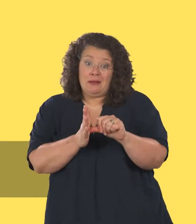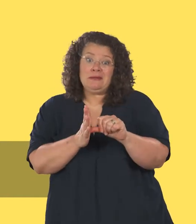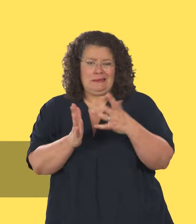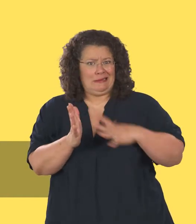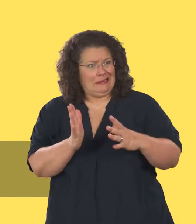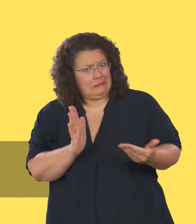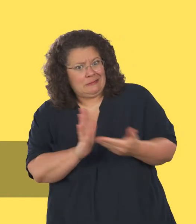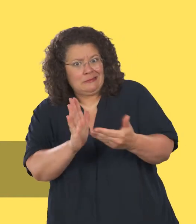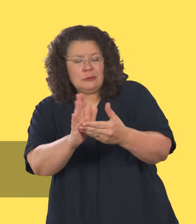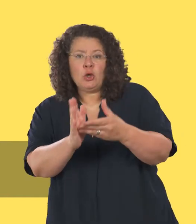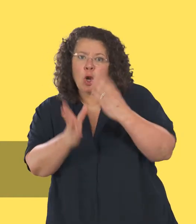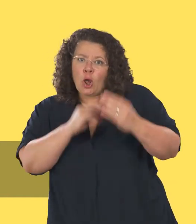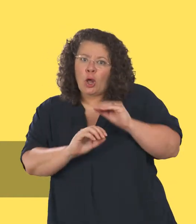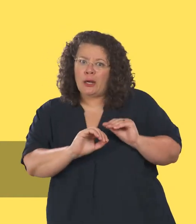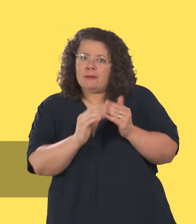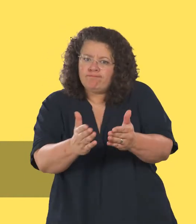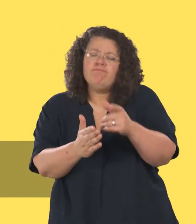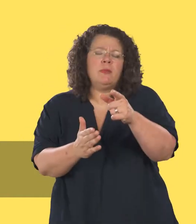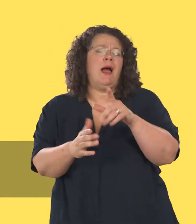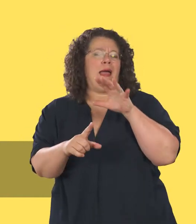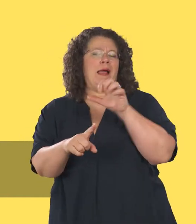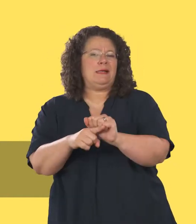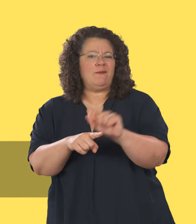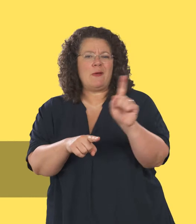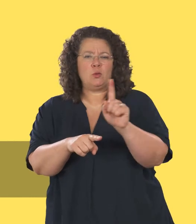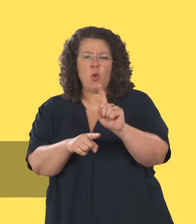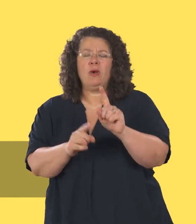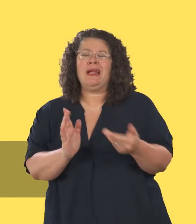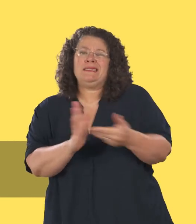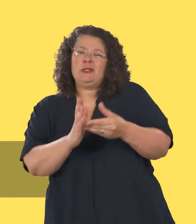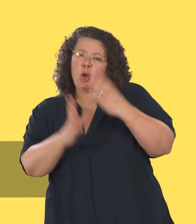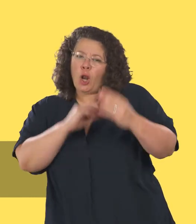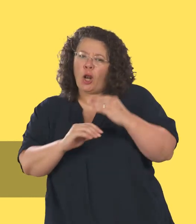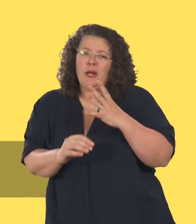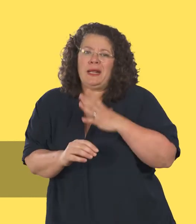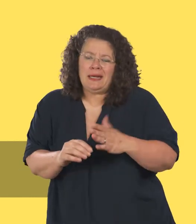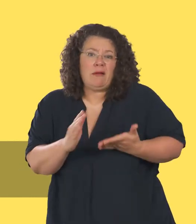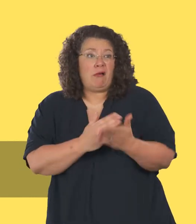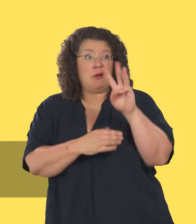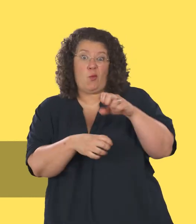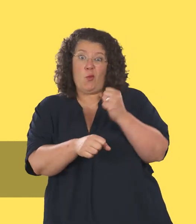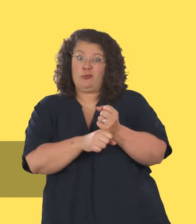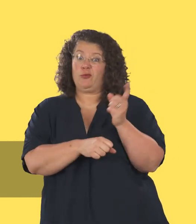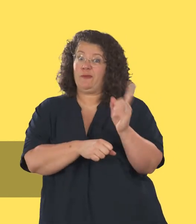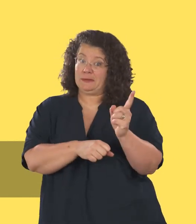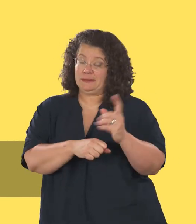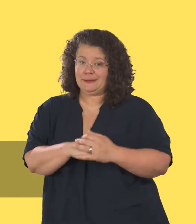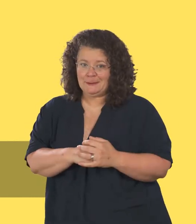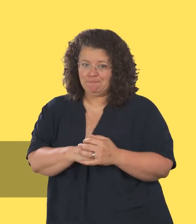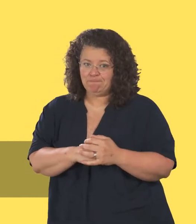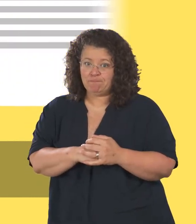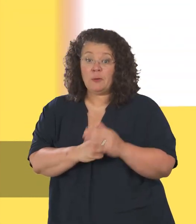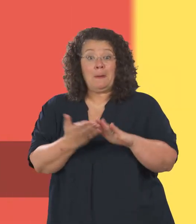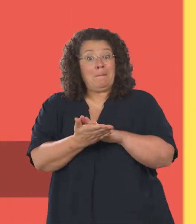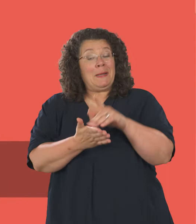golygu bod angen darpariaeth dysgu ychwanegol arnoch chi, cywch eich nodi fel unigolyn a ganghenion dysgu ychwanegol o Dan Ddiffyniad